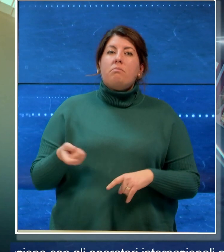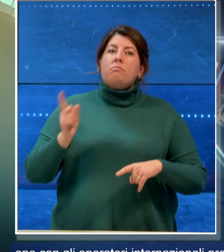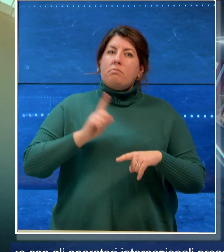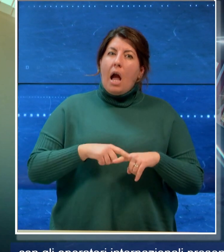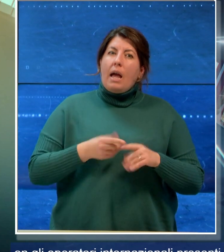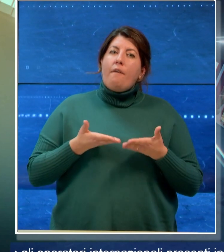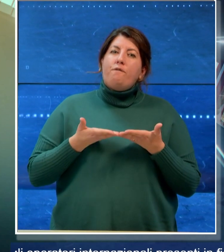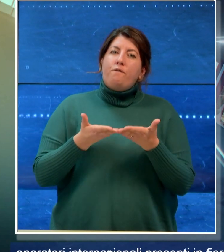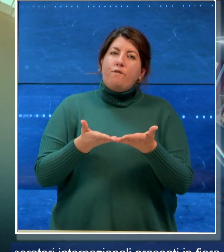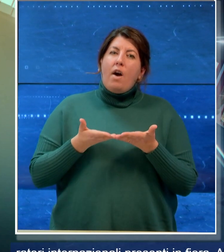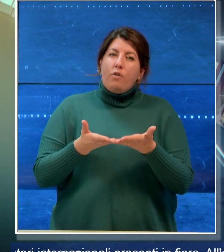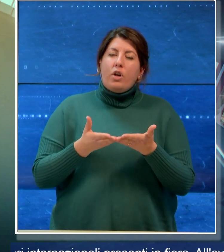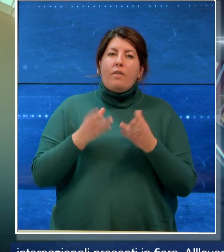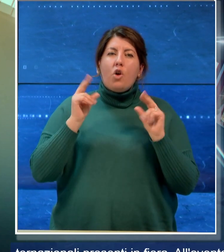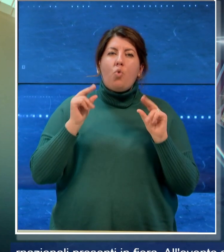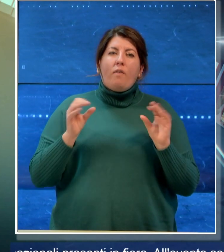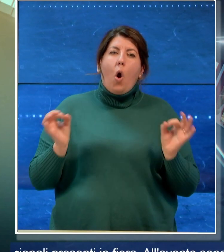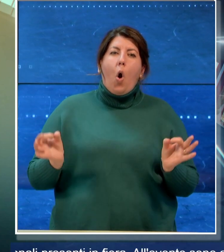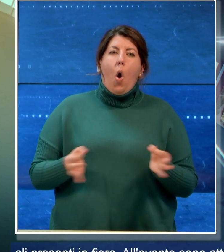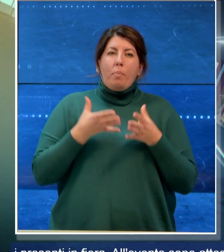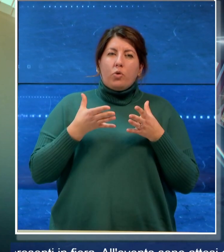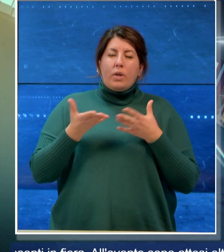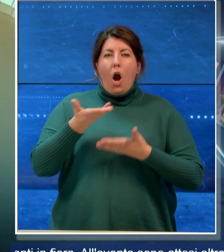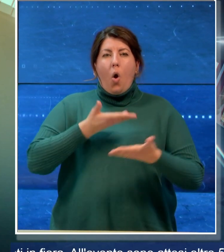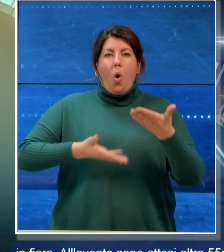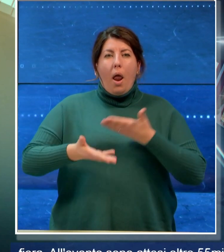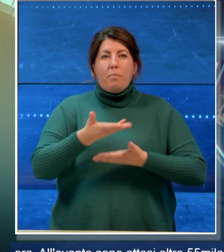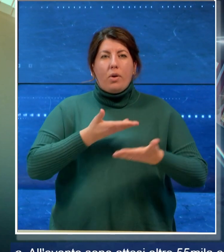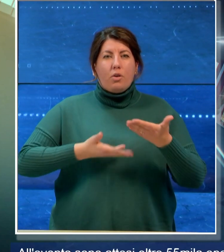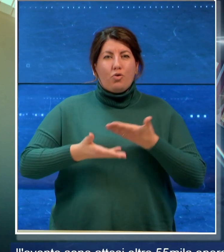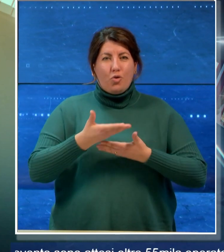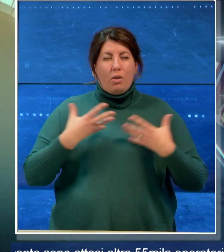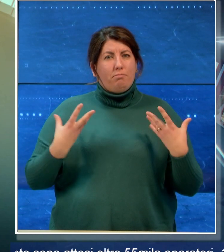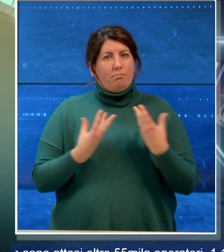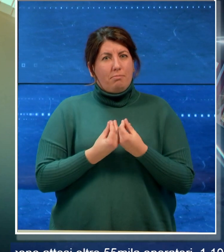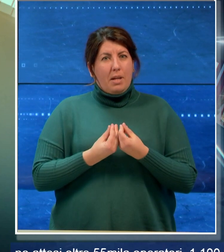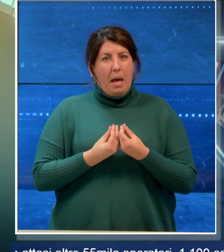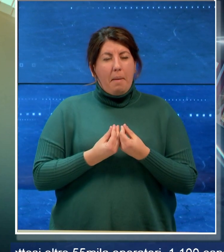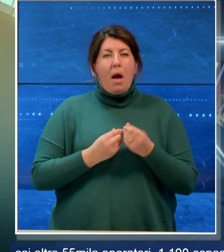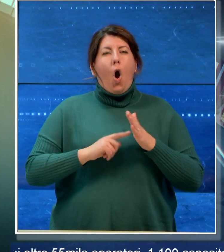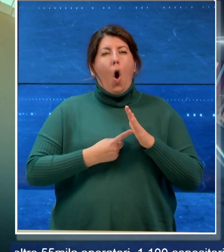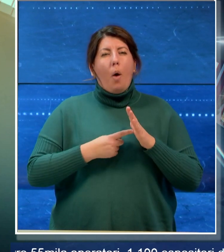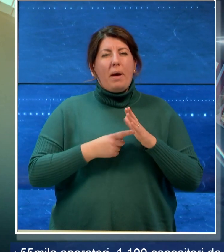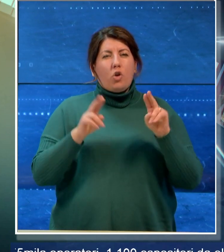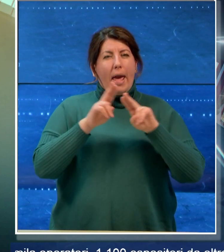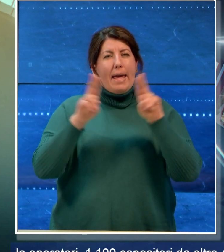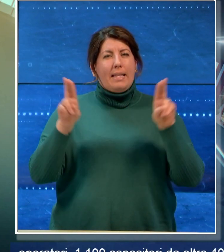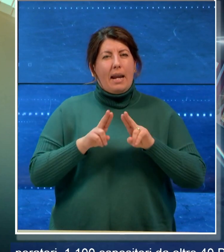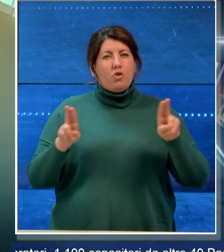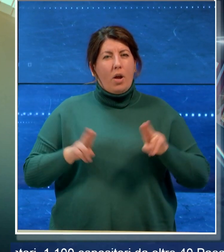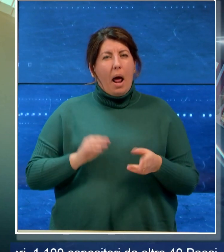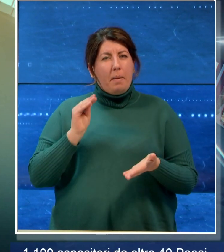favorire nuove opportunità di collaborazione con gli operatori internazionali